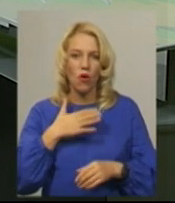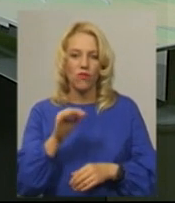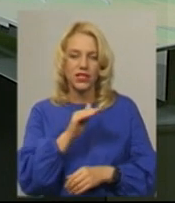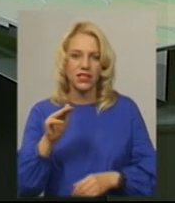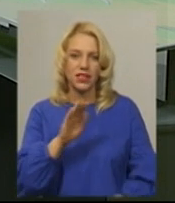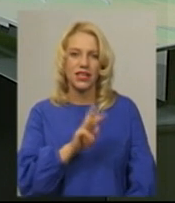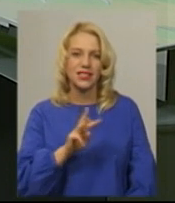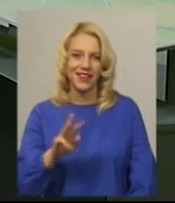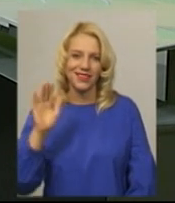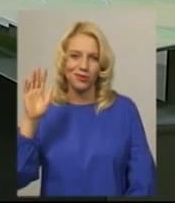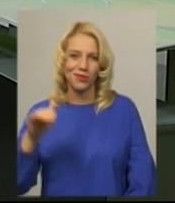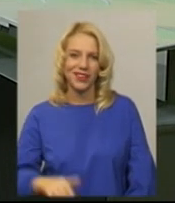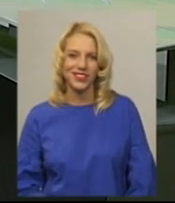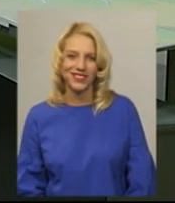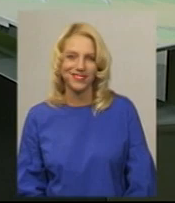сторінці у Фейсбук. Побачимось.